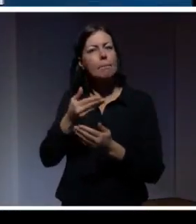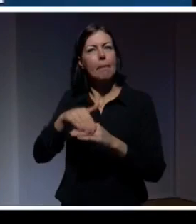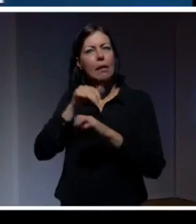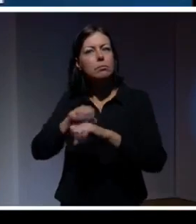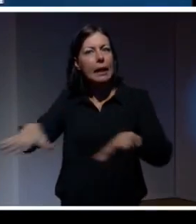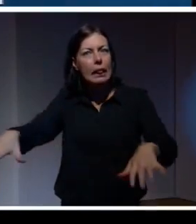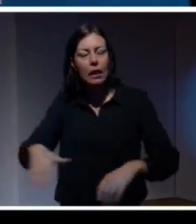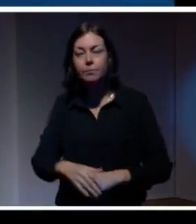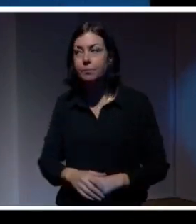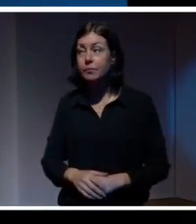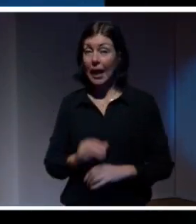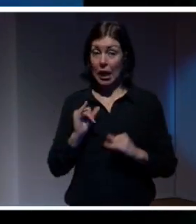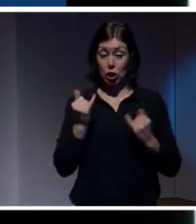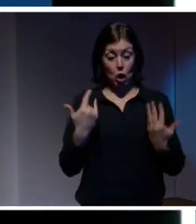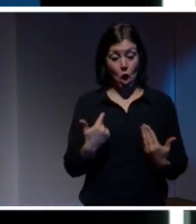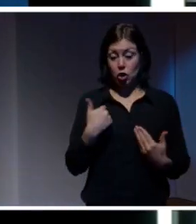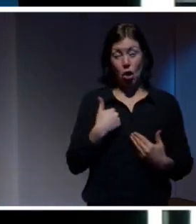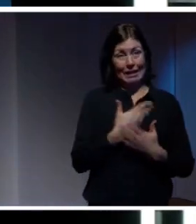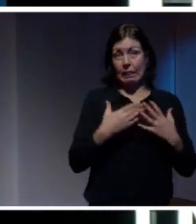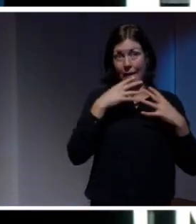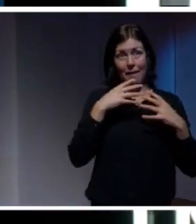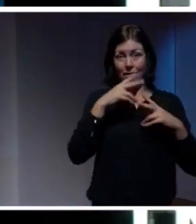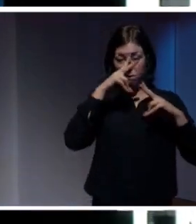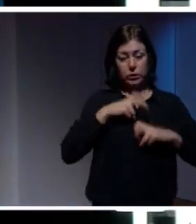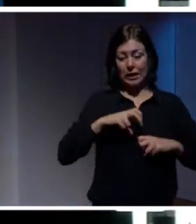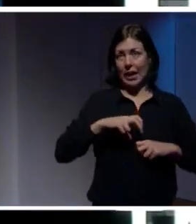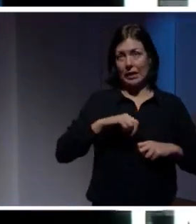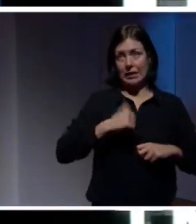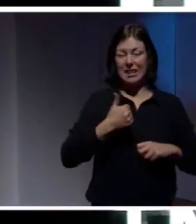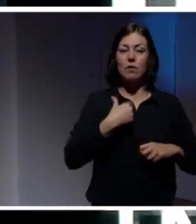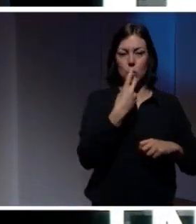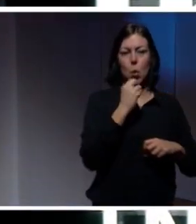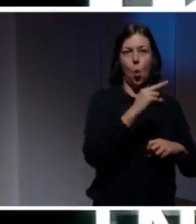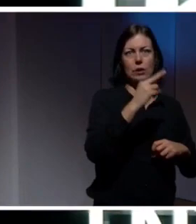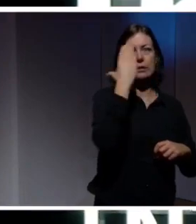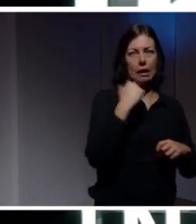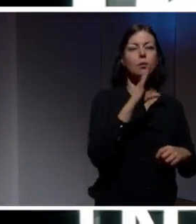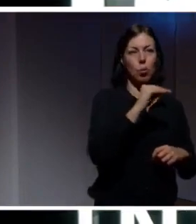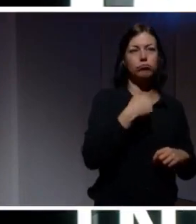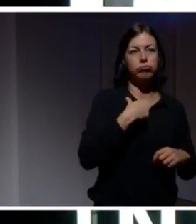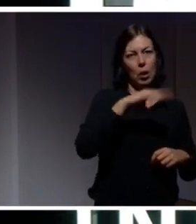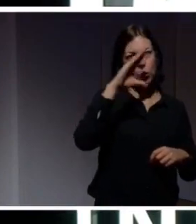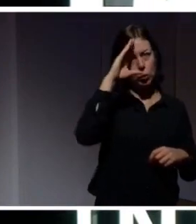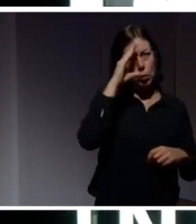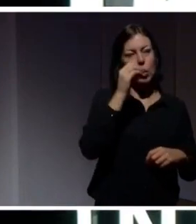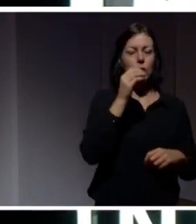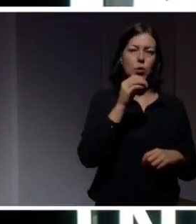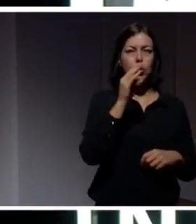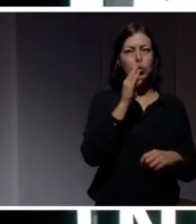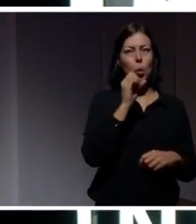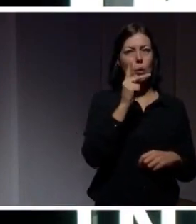Idag så är jag inte forskare längre som jag var för 20 år sedan. För 20 år sedan så var jag doktorand och forskade om